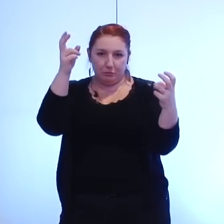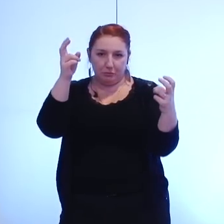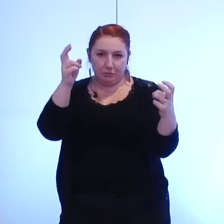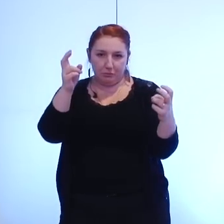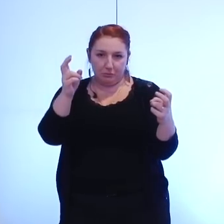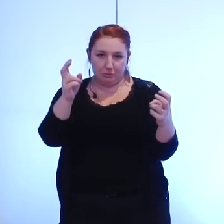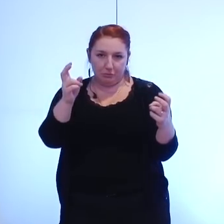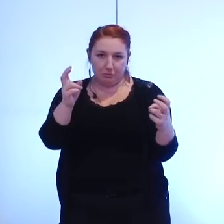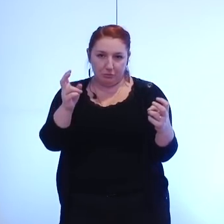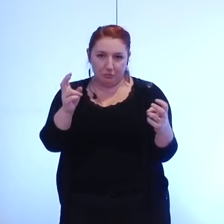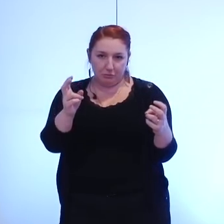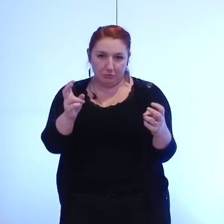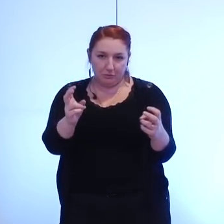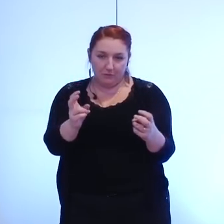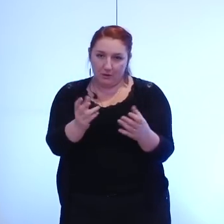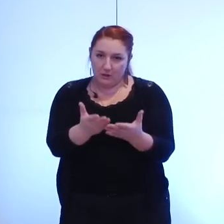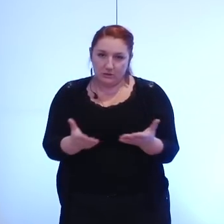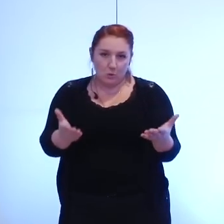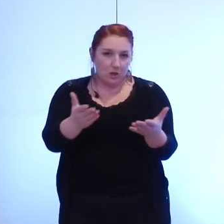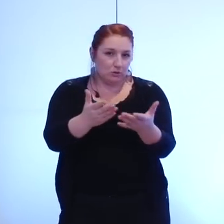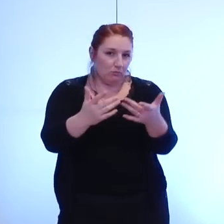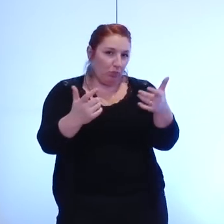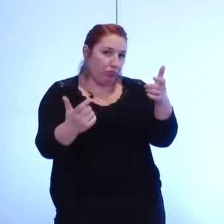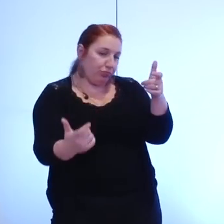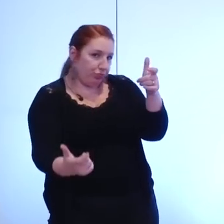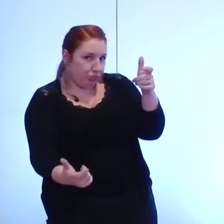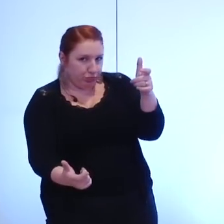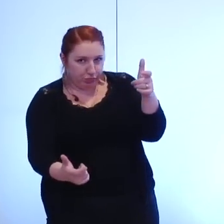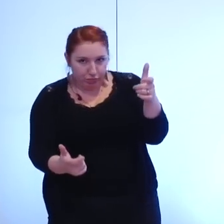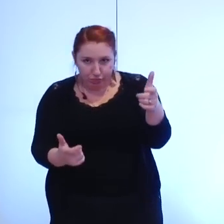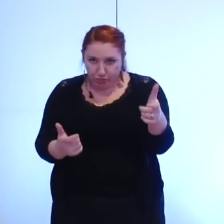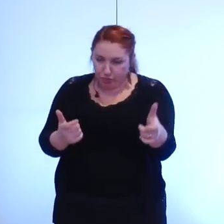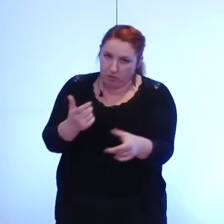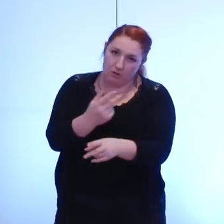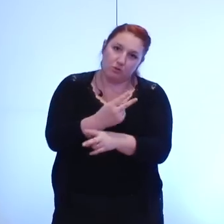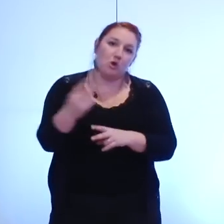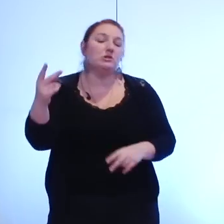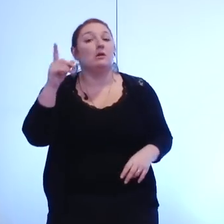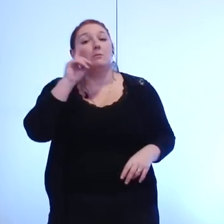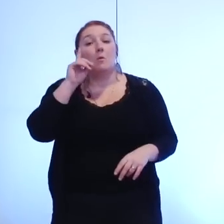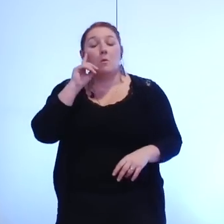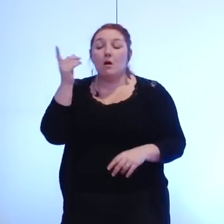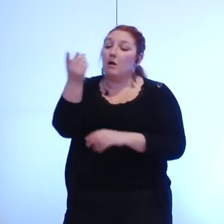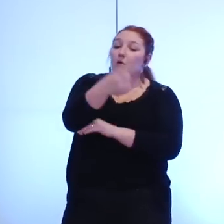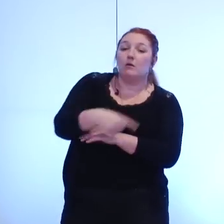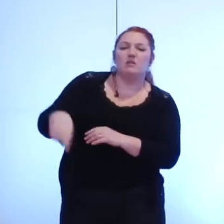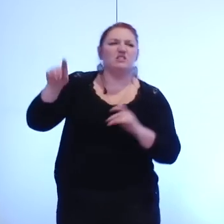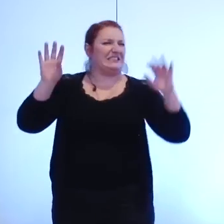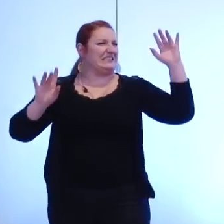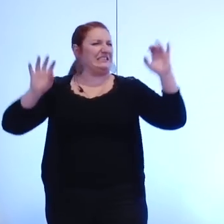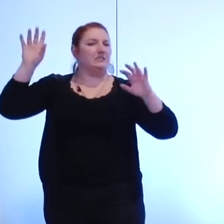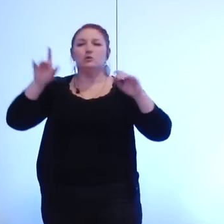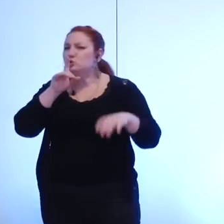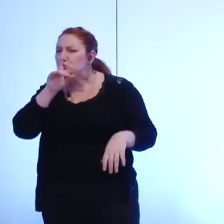qui est en danger car ce que vous faites ici ce que vous faites ici maintenant